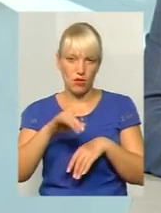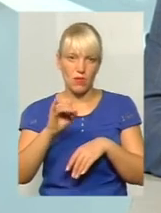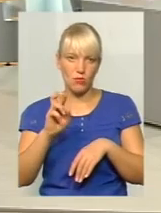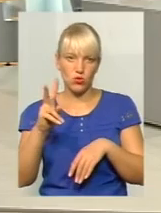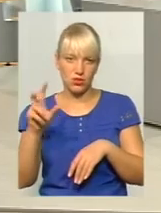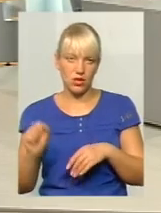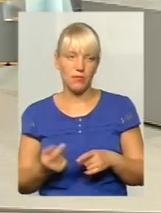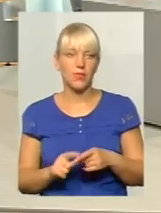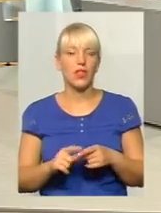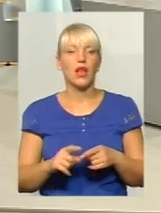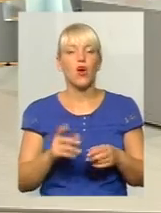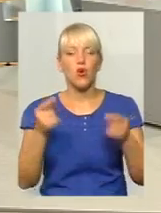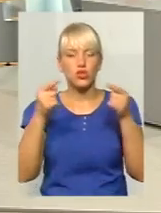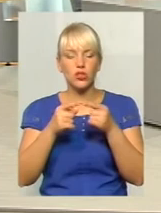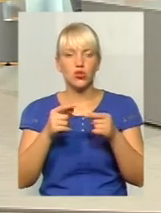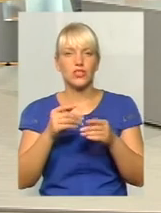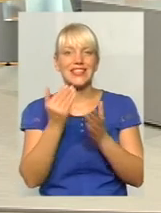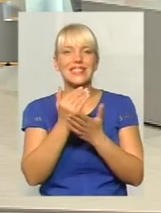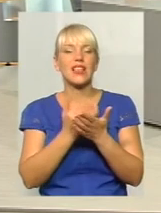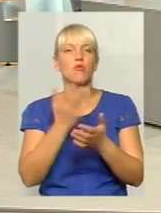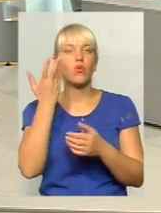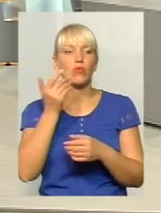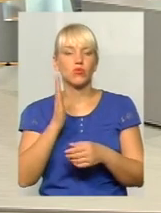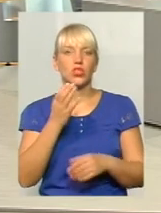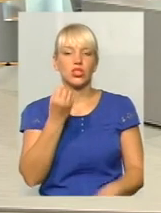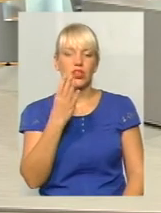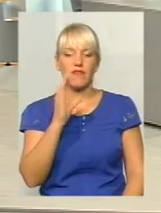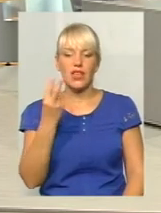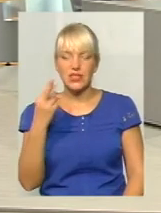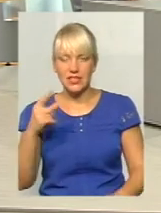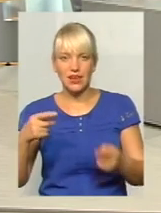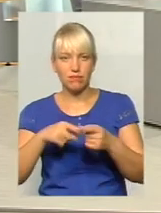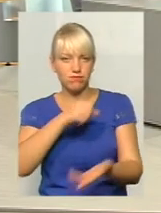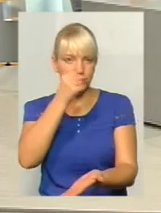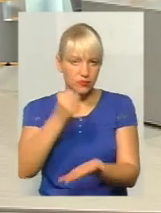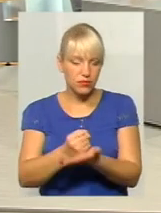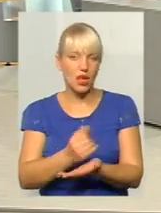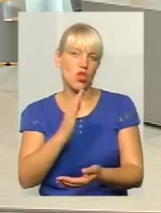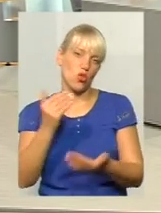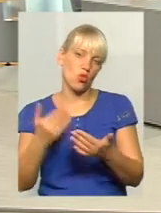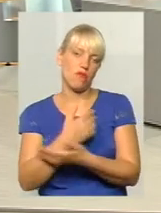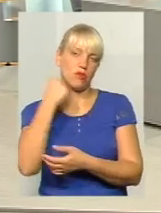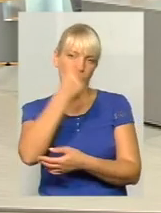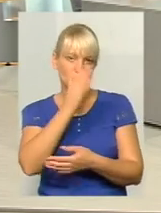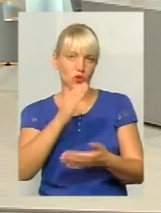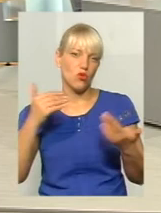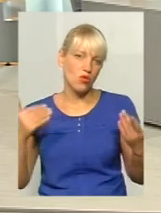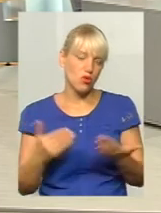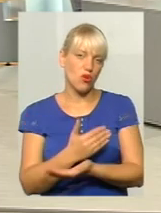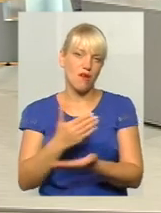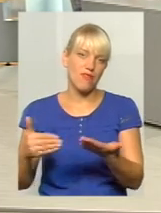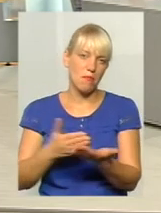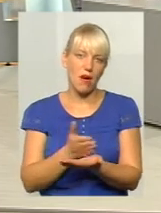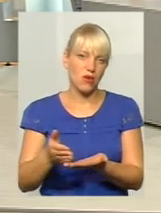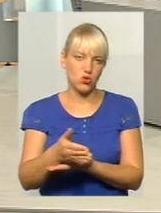Остаточна затвердя схема, коли? 14 вересня. Пронумно 14 вересня. тоді вже з нового року, по суті, ми отримаємо новий маршрут. Тоді ще